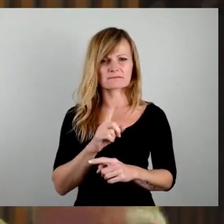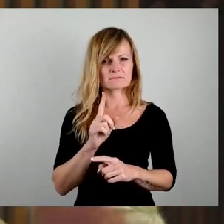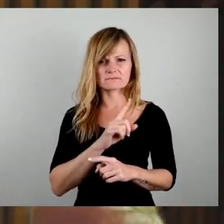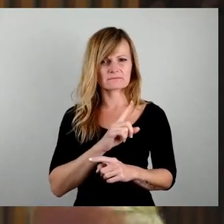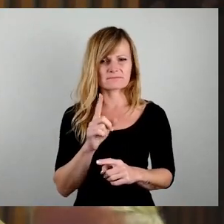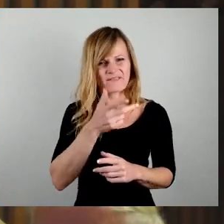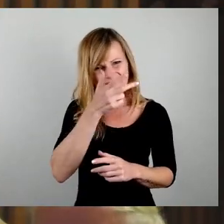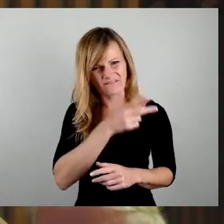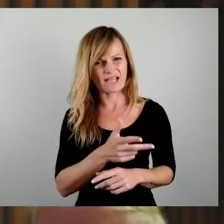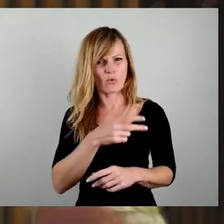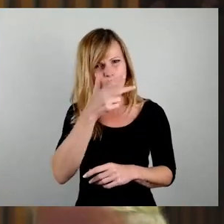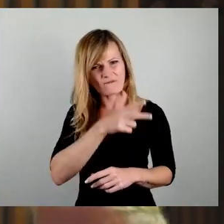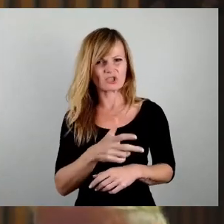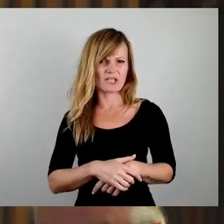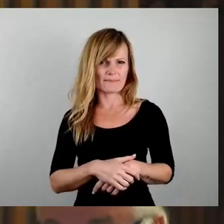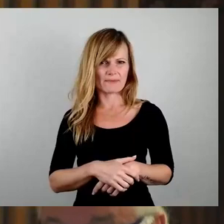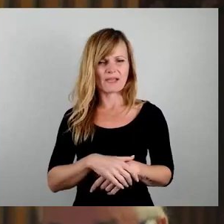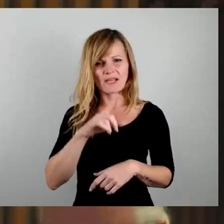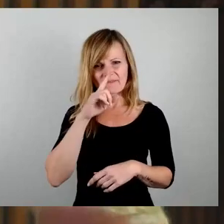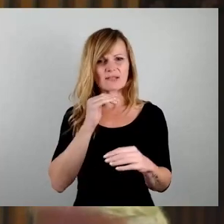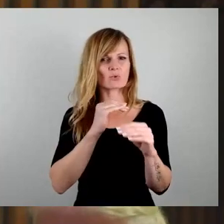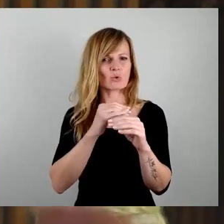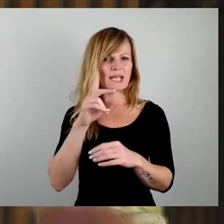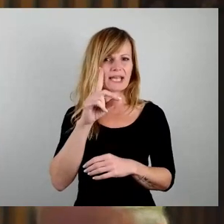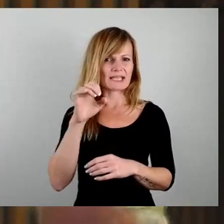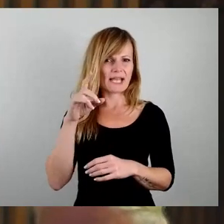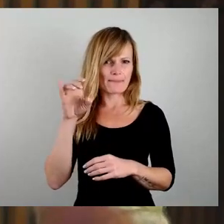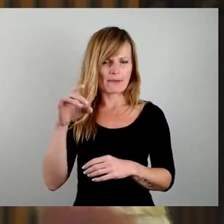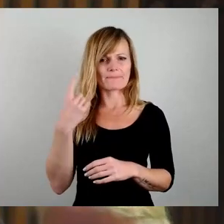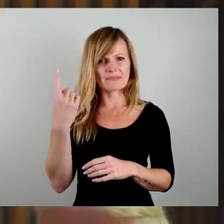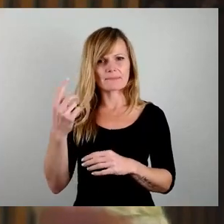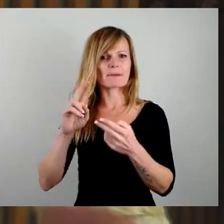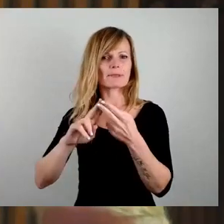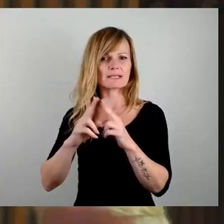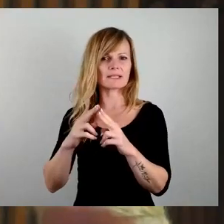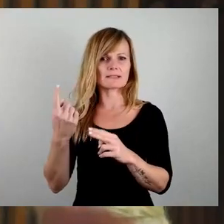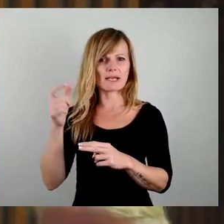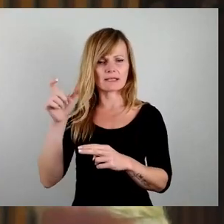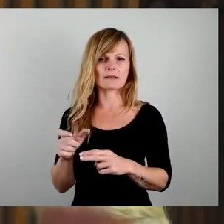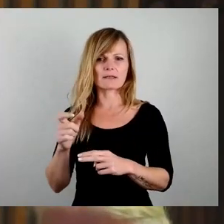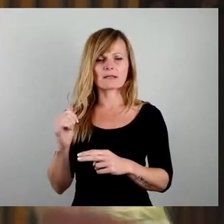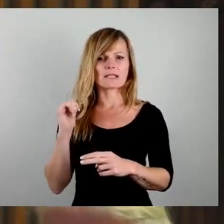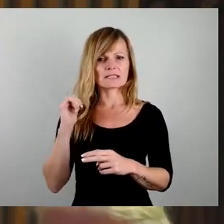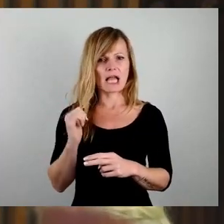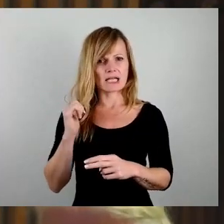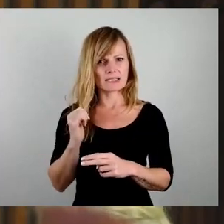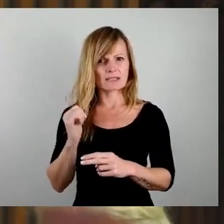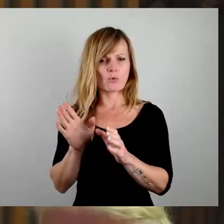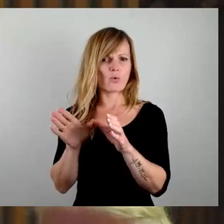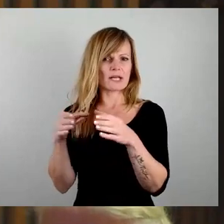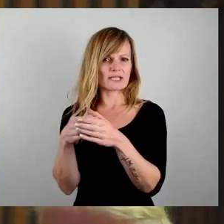Kollege Deppe jetzt als Mitglied einer hier tragenden Koalition, sage ich es mal neutral,